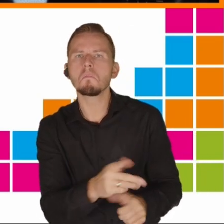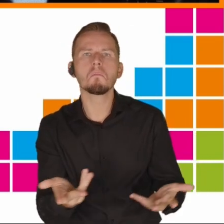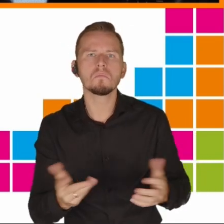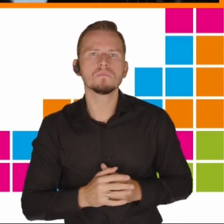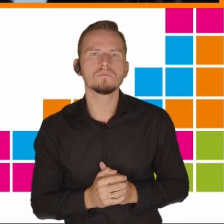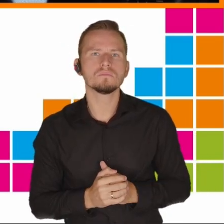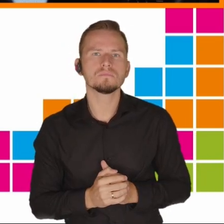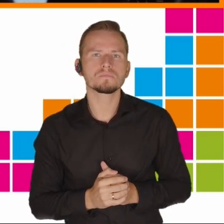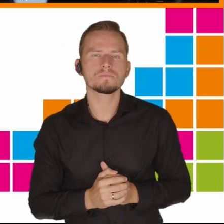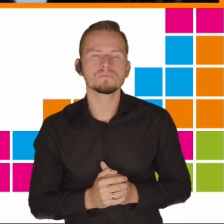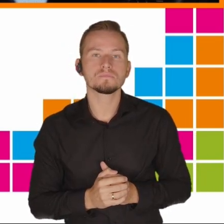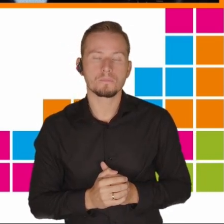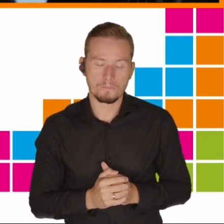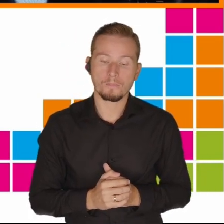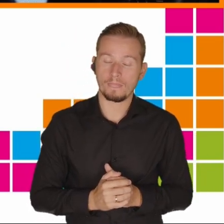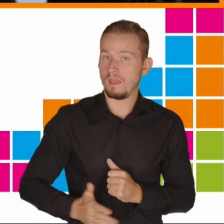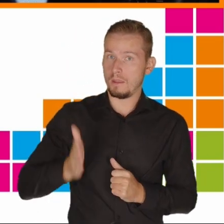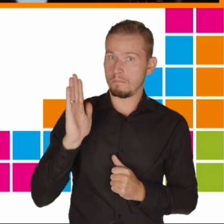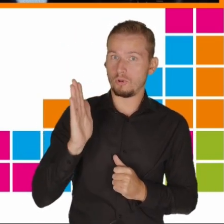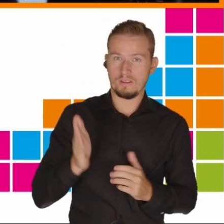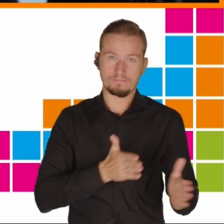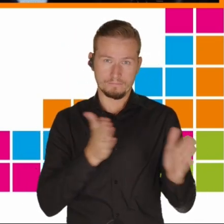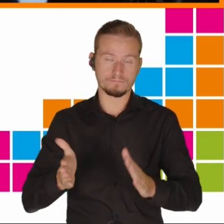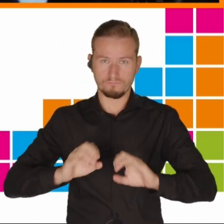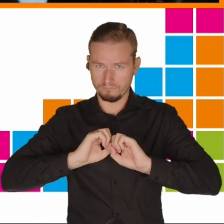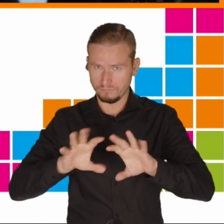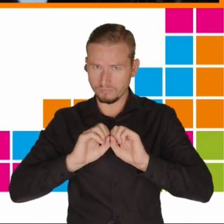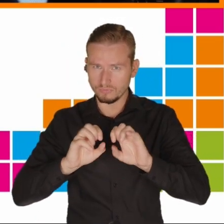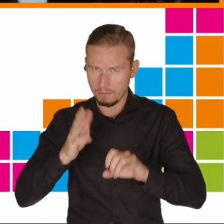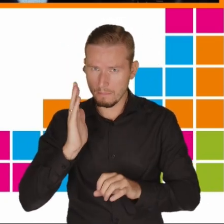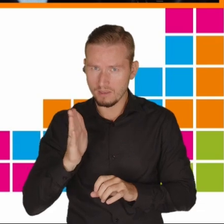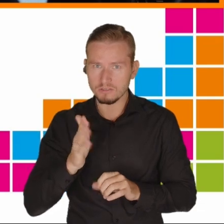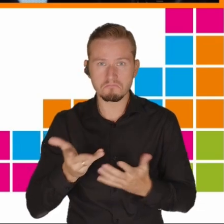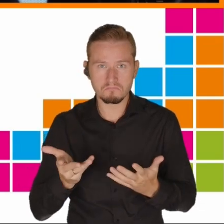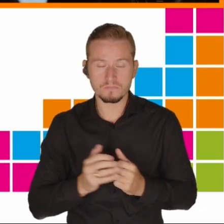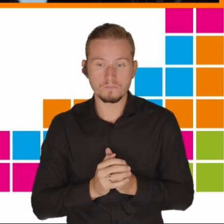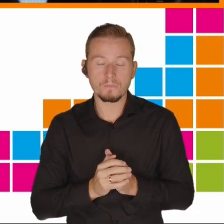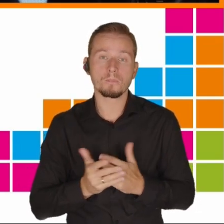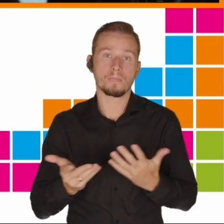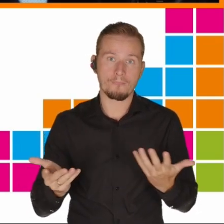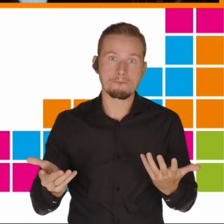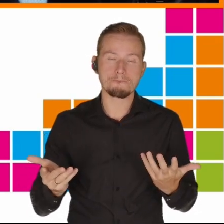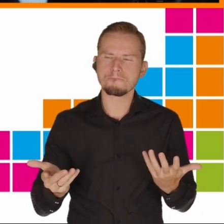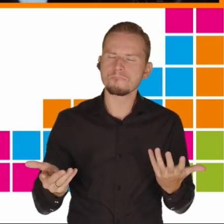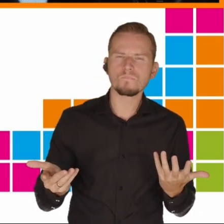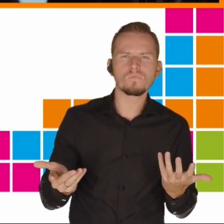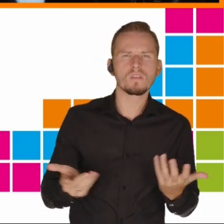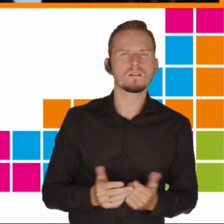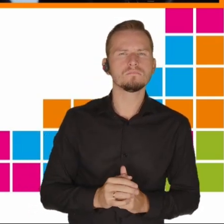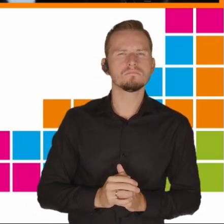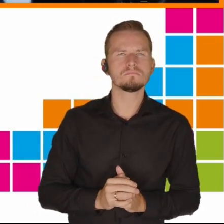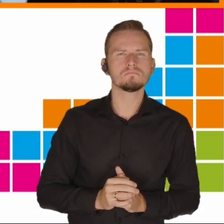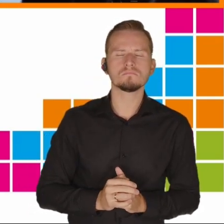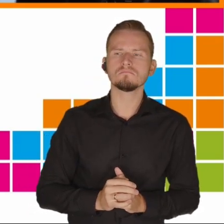Potem powiemy szczególnie, co nam mówią badania w